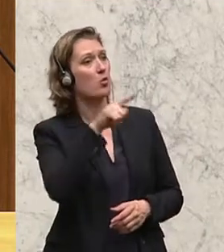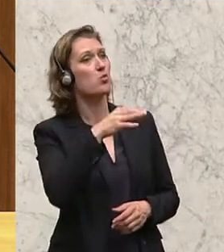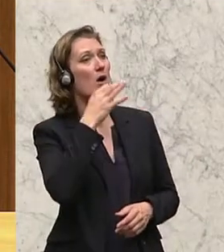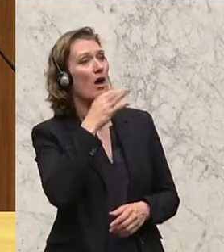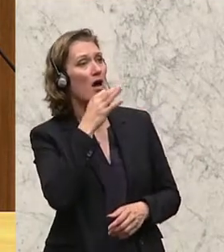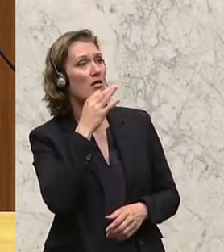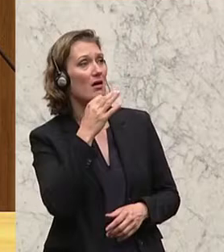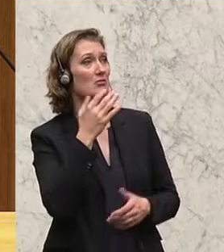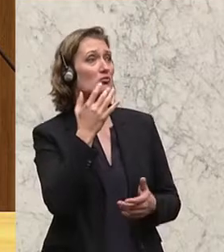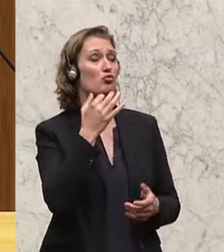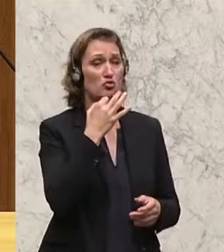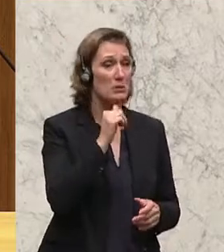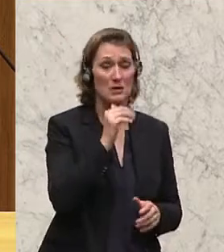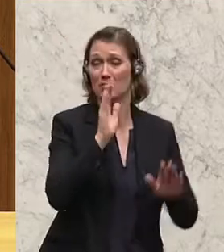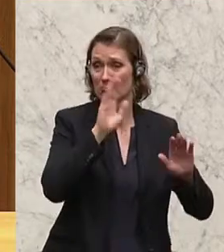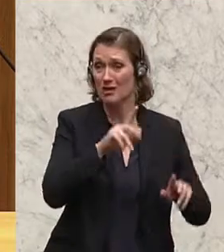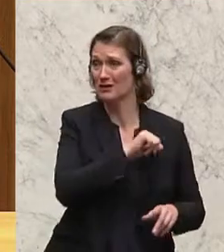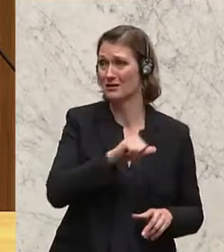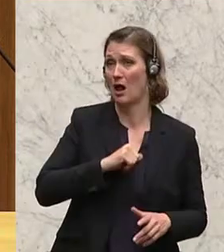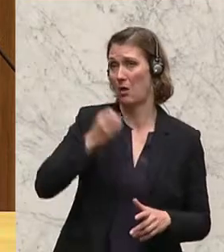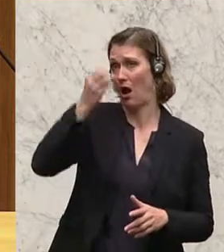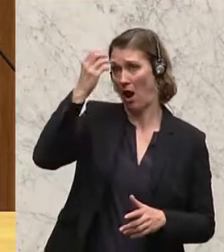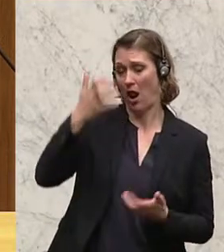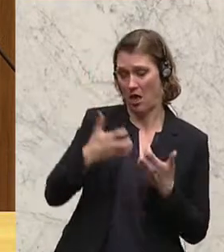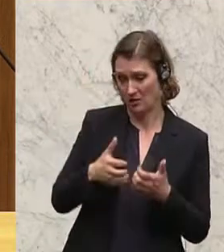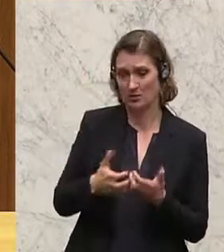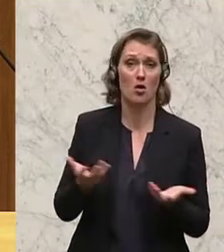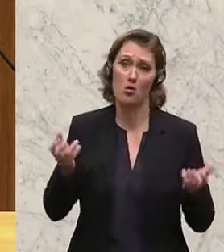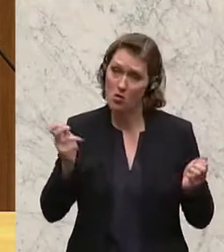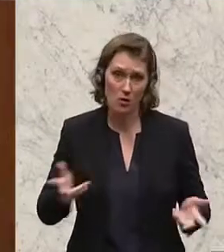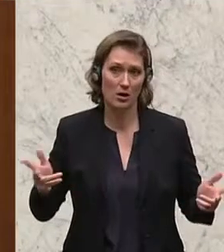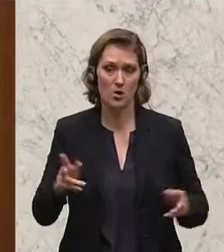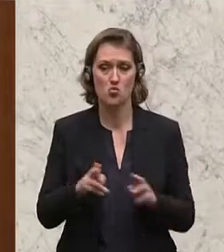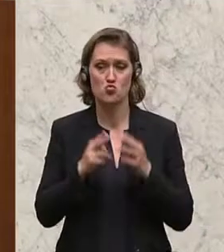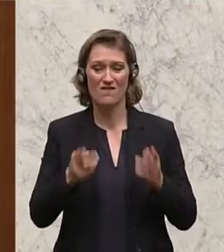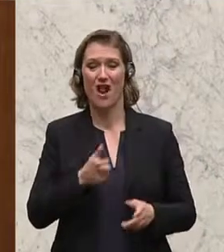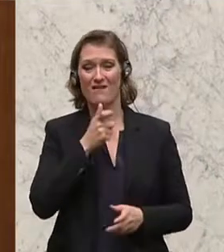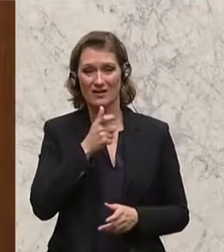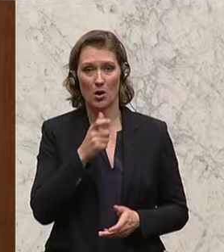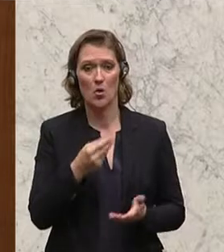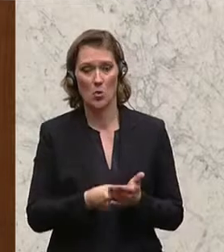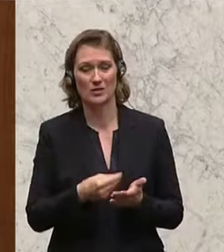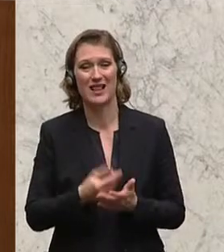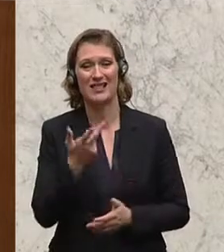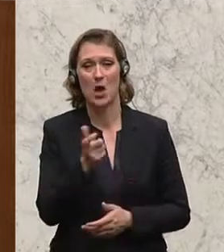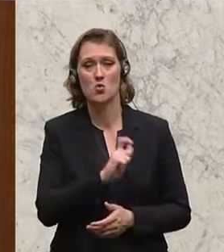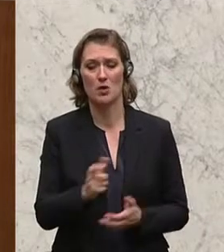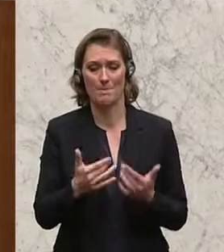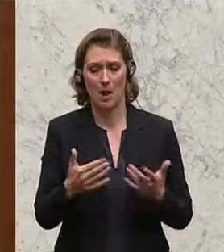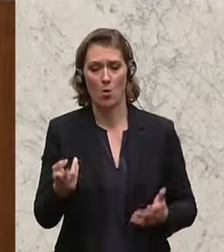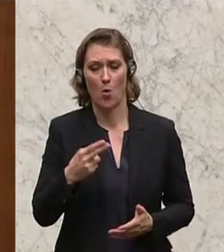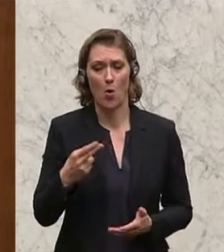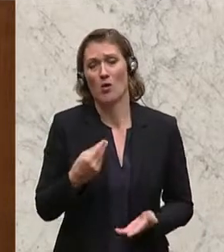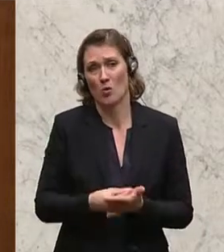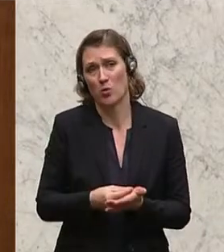Sie können Ihre eigene Wahrheit hier erzählen. Es ist so. Das kostet der Unfallversicherung 300 Millionen Euro. Das ist